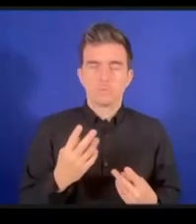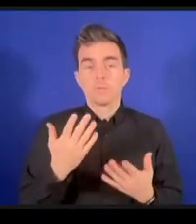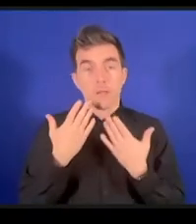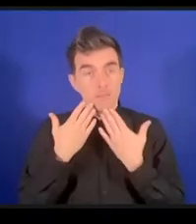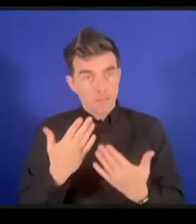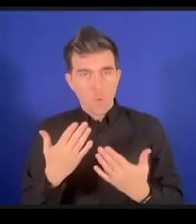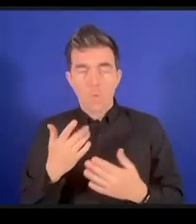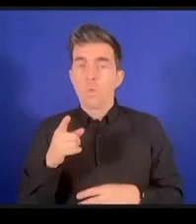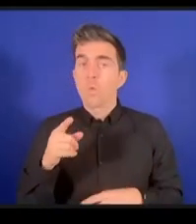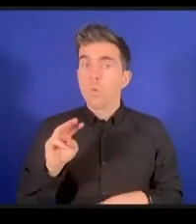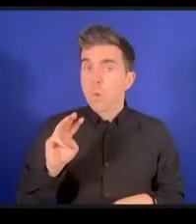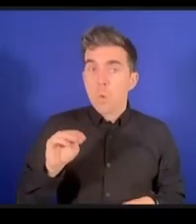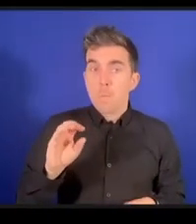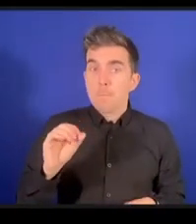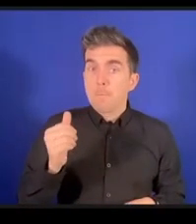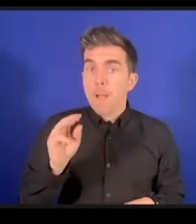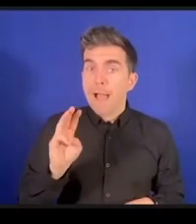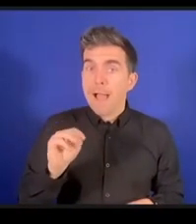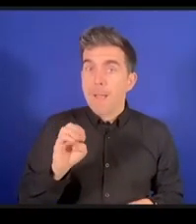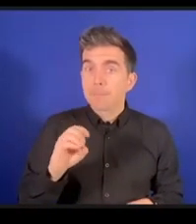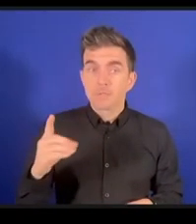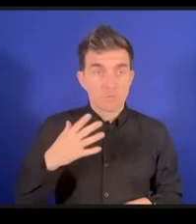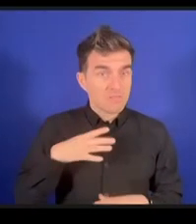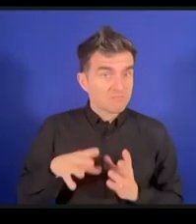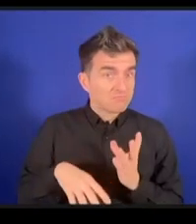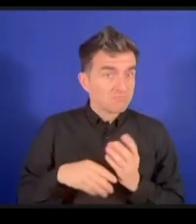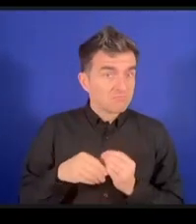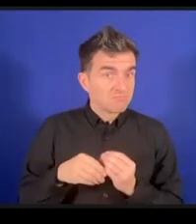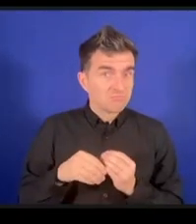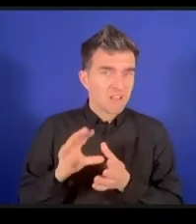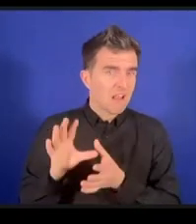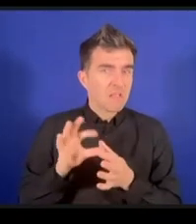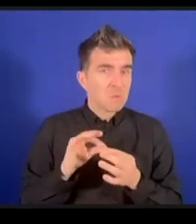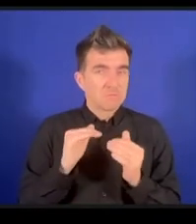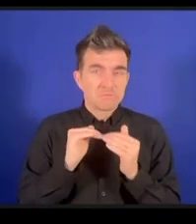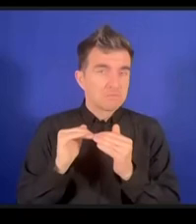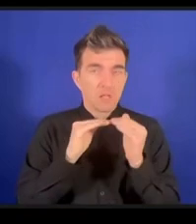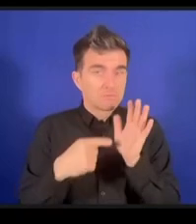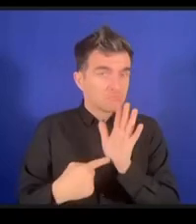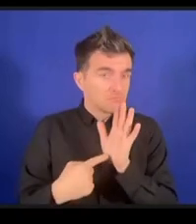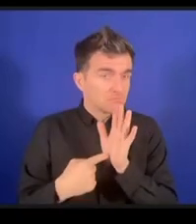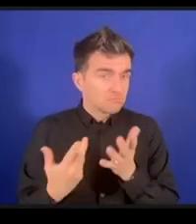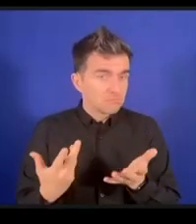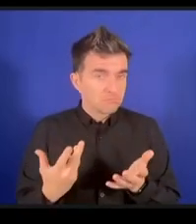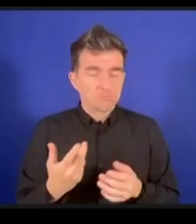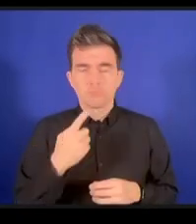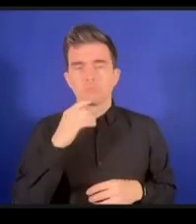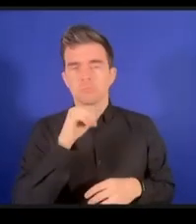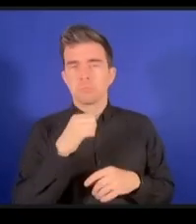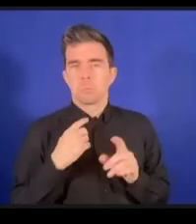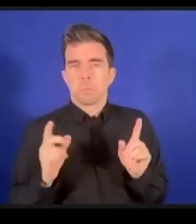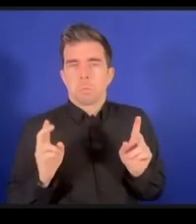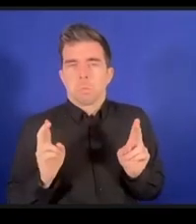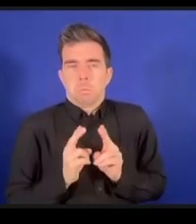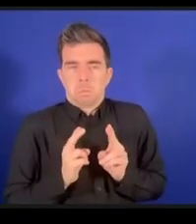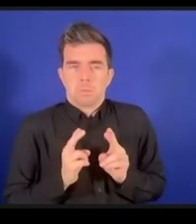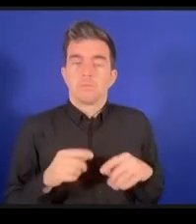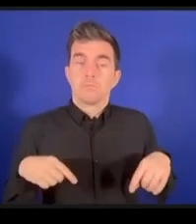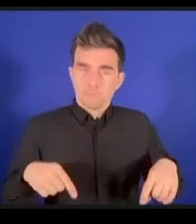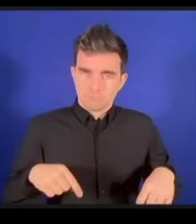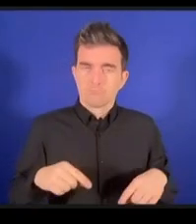はい よろしいですか手短にいきますアクセシビリティとそれから障害についてのDCでは常に